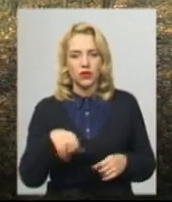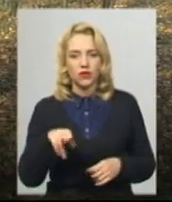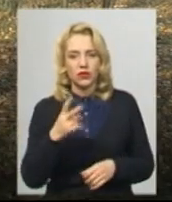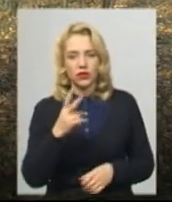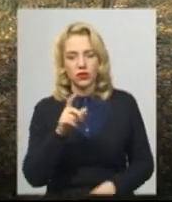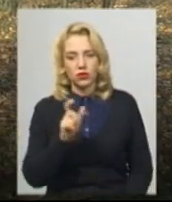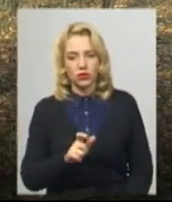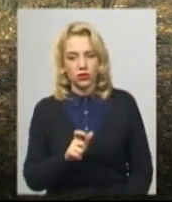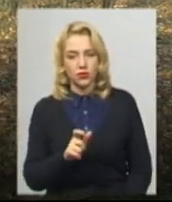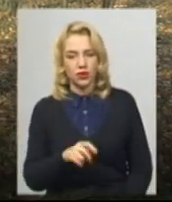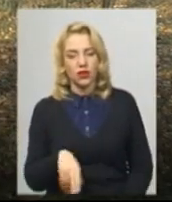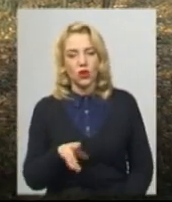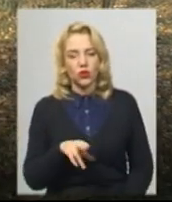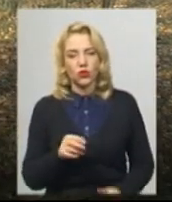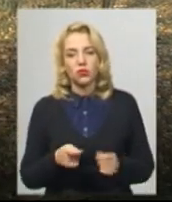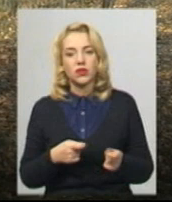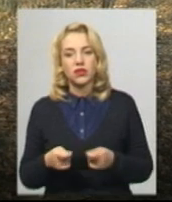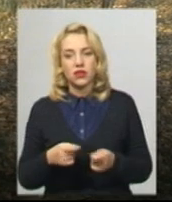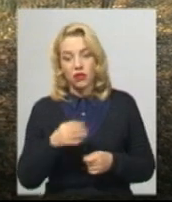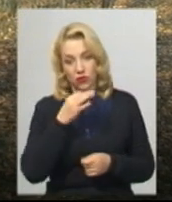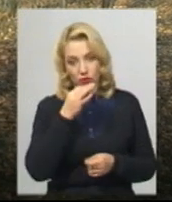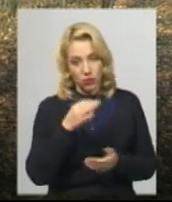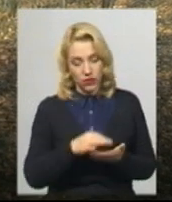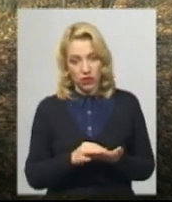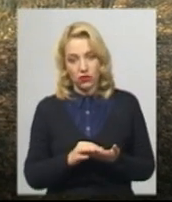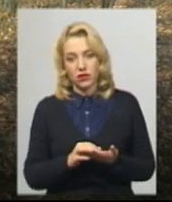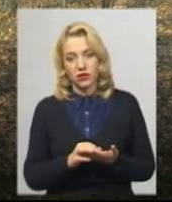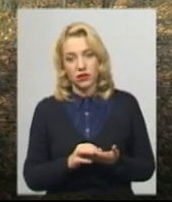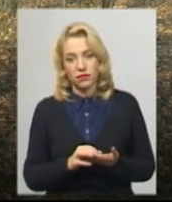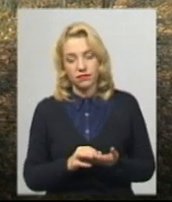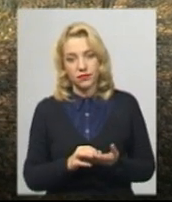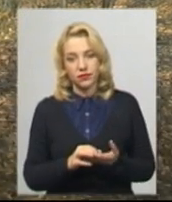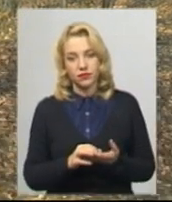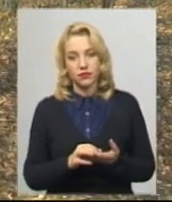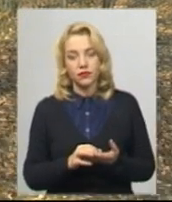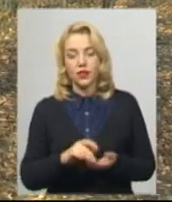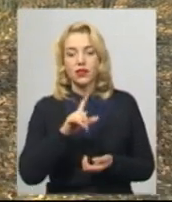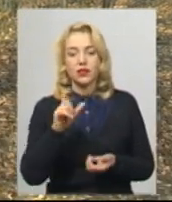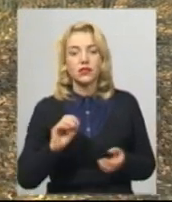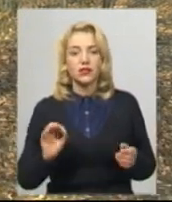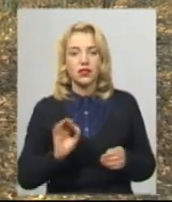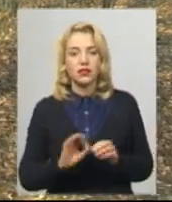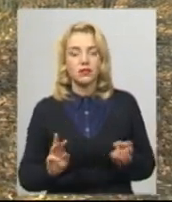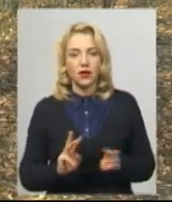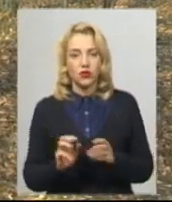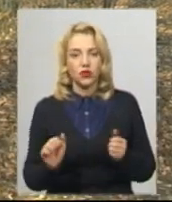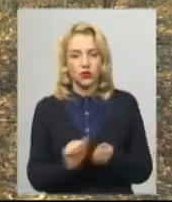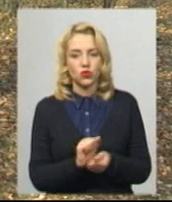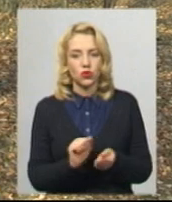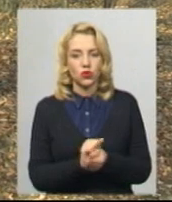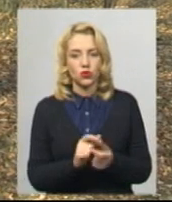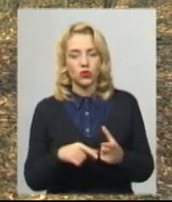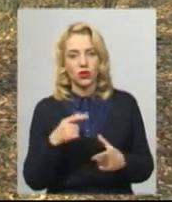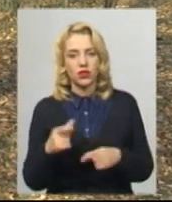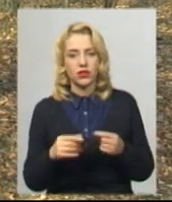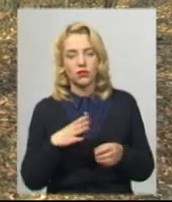особи до адміністративної відповідальності за спалювання сухого листя. Ми